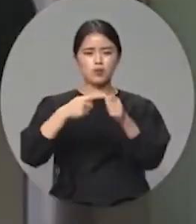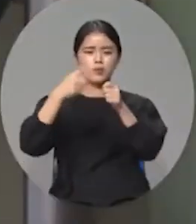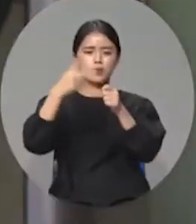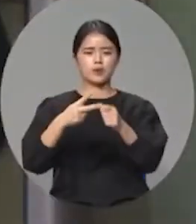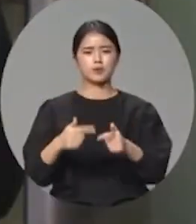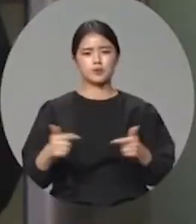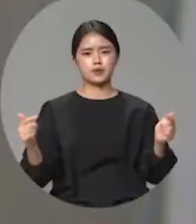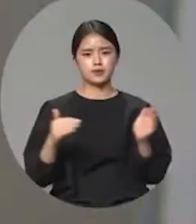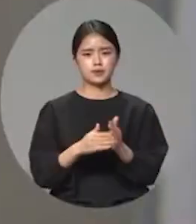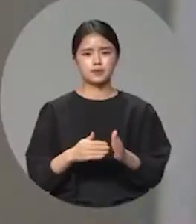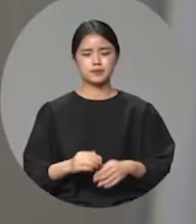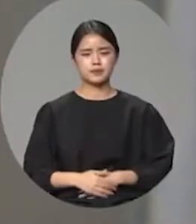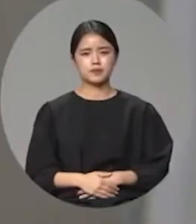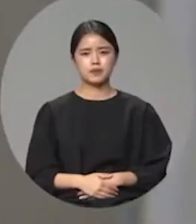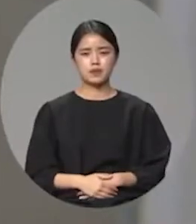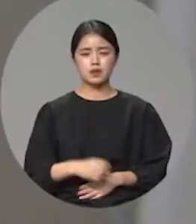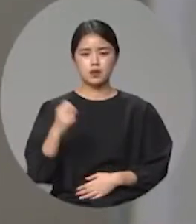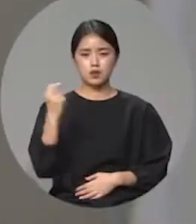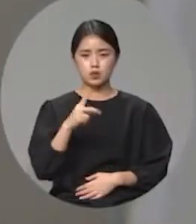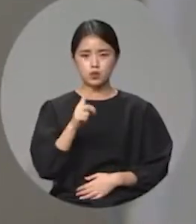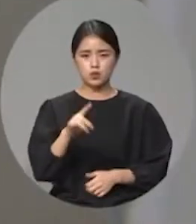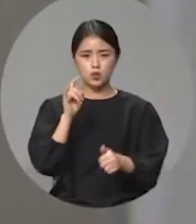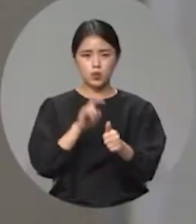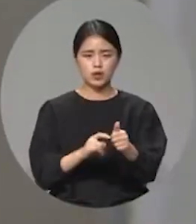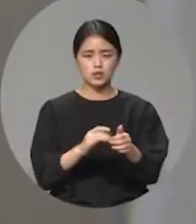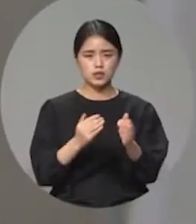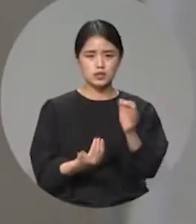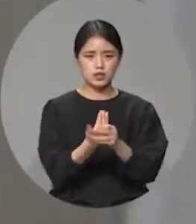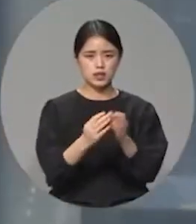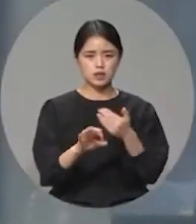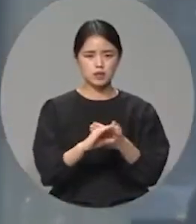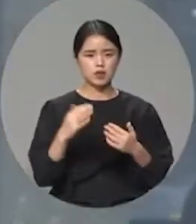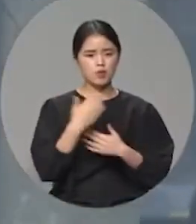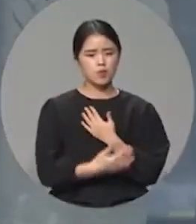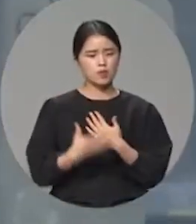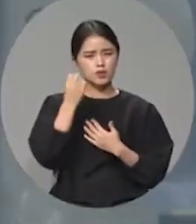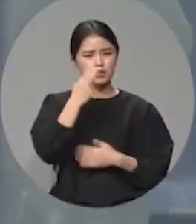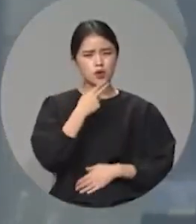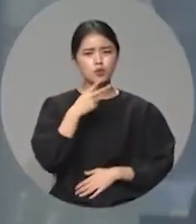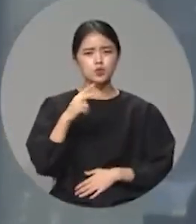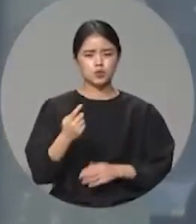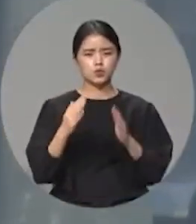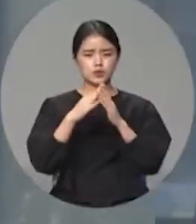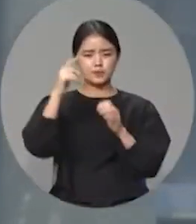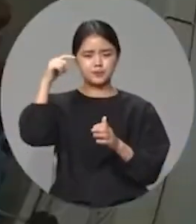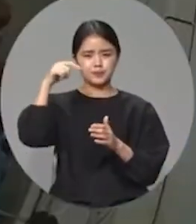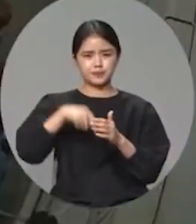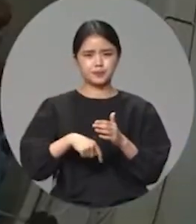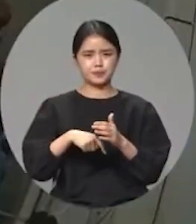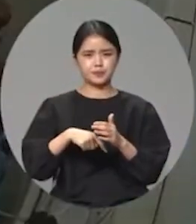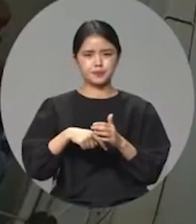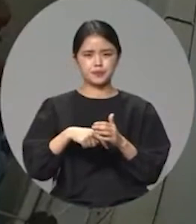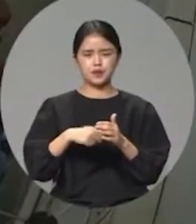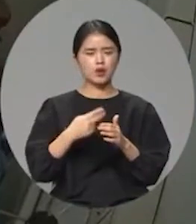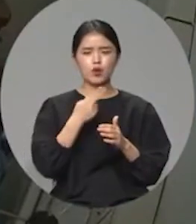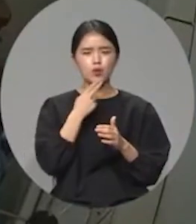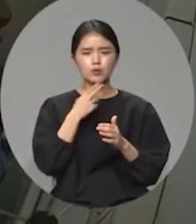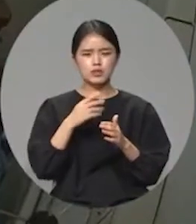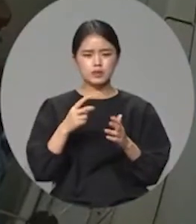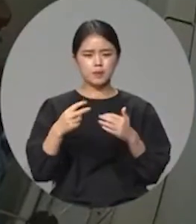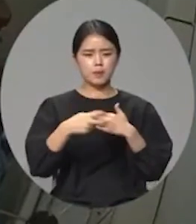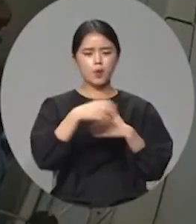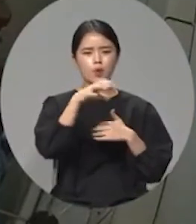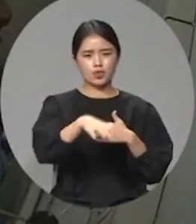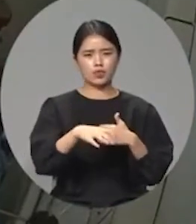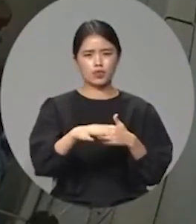늘렸습니다. 또한 오미크론 확진자의 경우 증상이 없어도 재택치료 없이 입원치료로 관리하고 있다고 밝혔습니다.